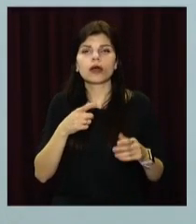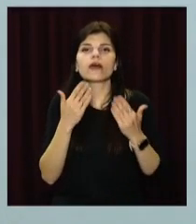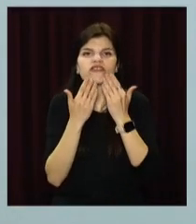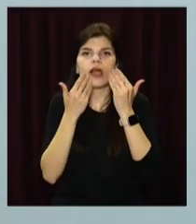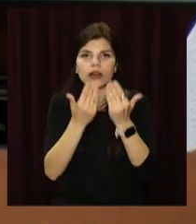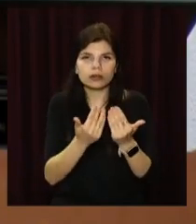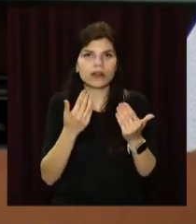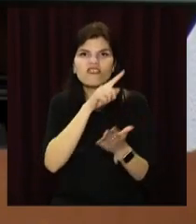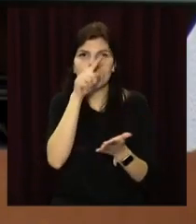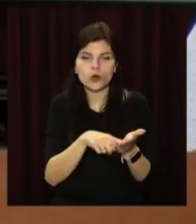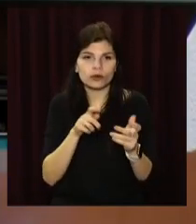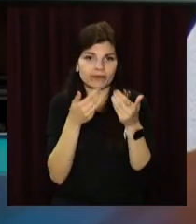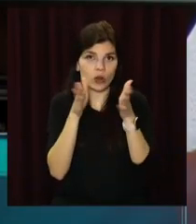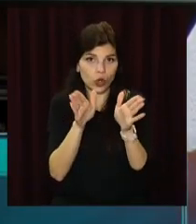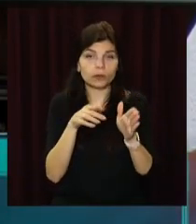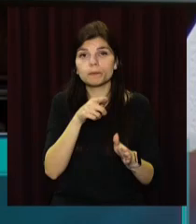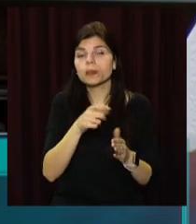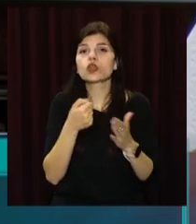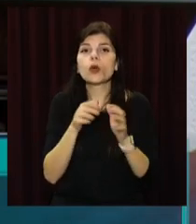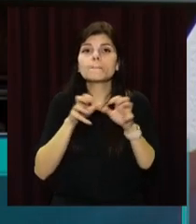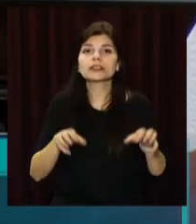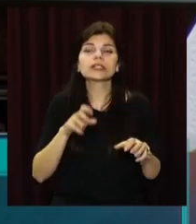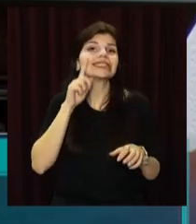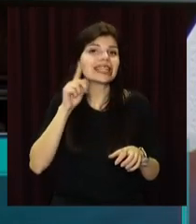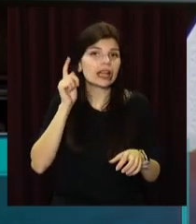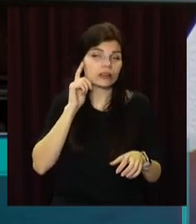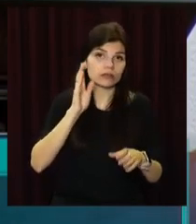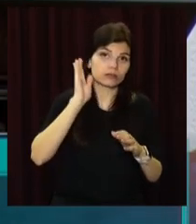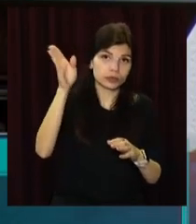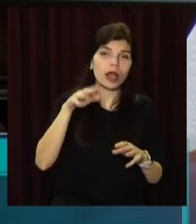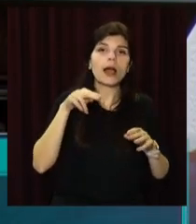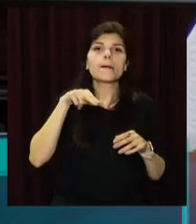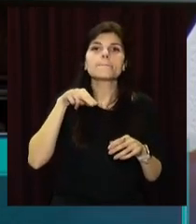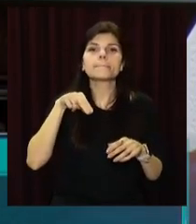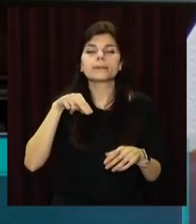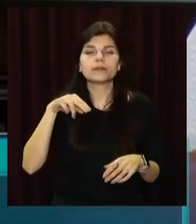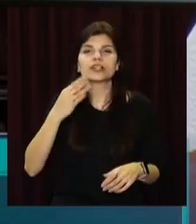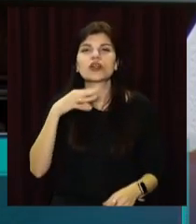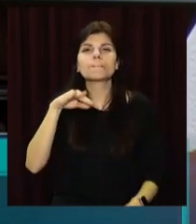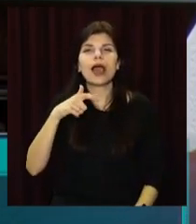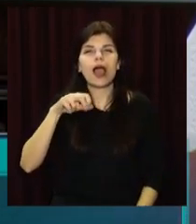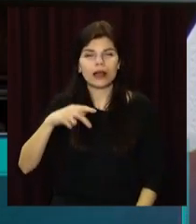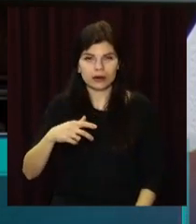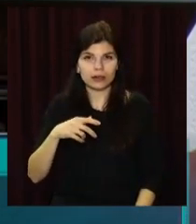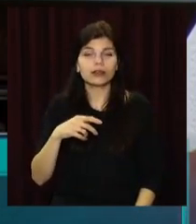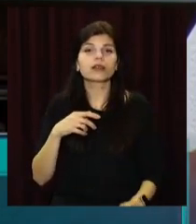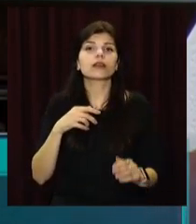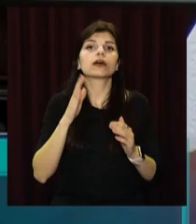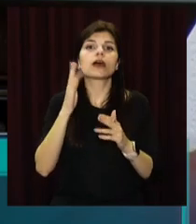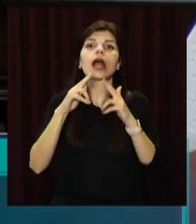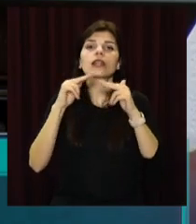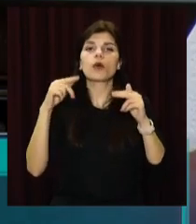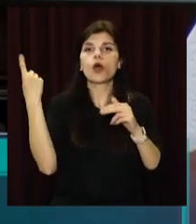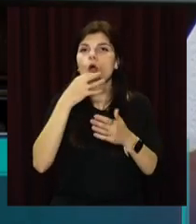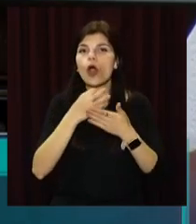звернення. Два звернення. Перше, до президента України Володимира Зеленського, прем'єр-міністра України Дениса Шмигаля, голови Дніпропетровської обласної